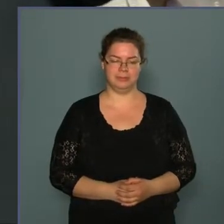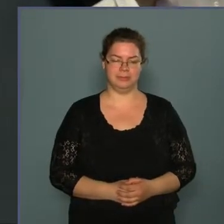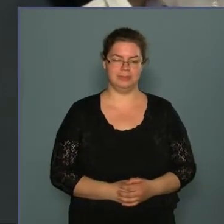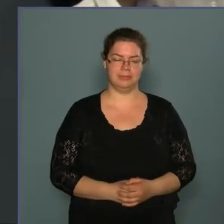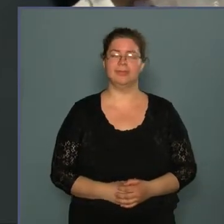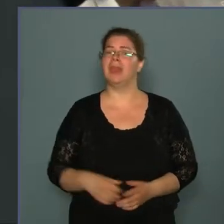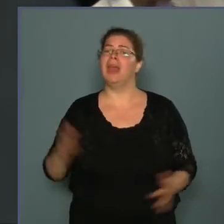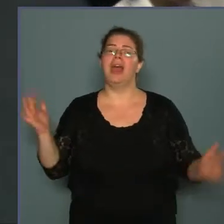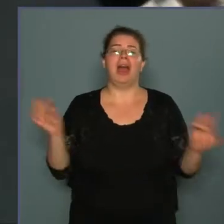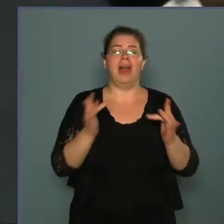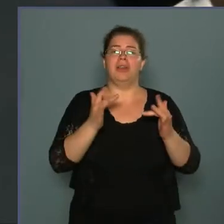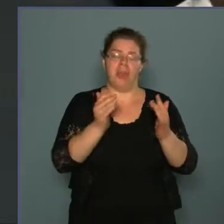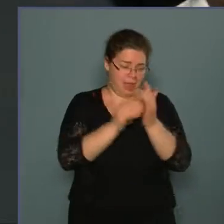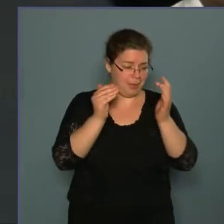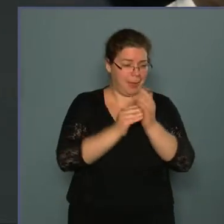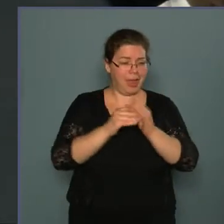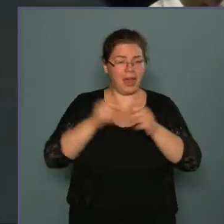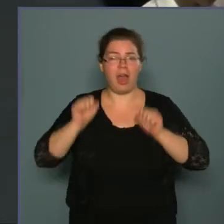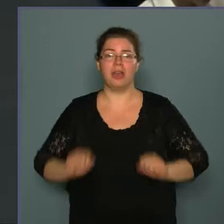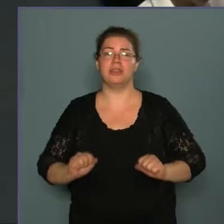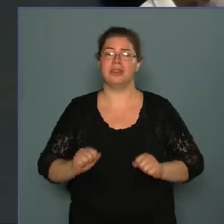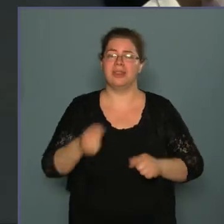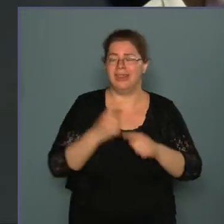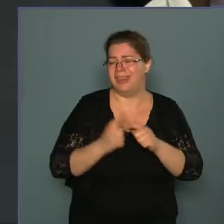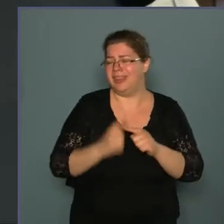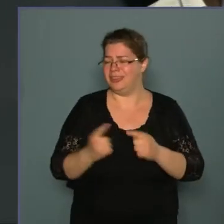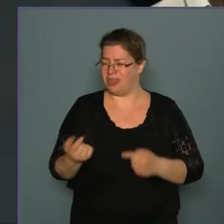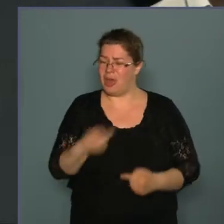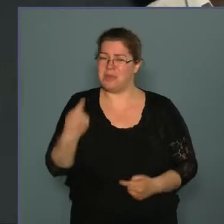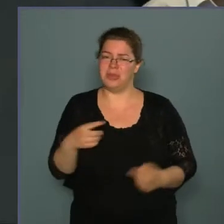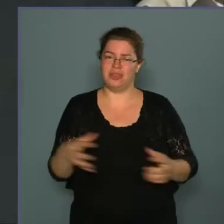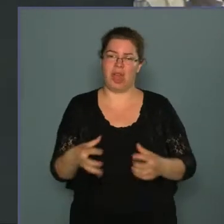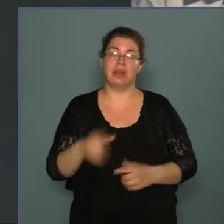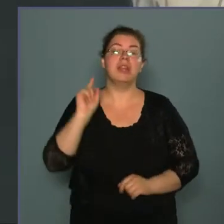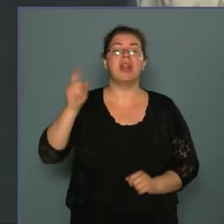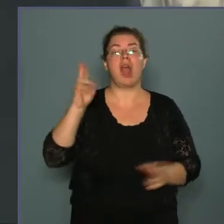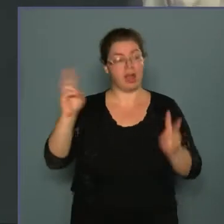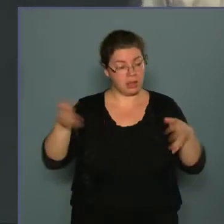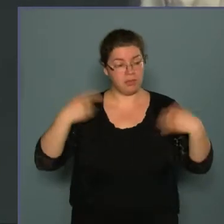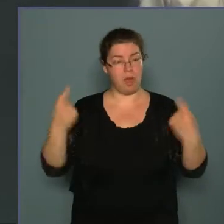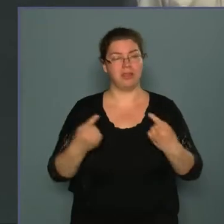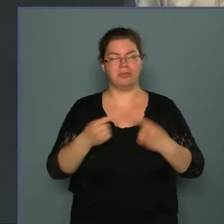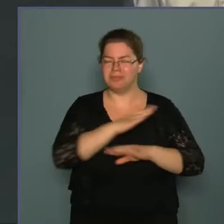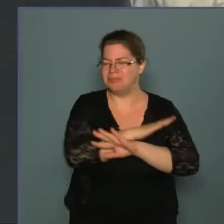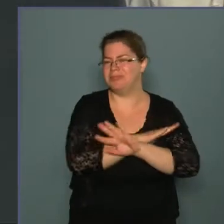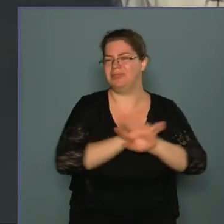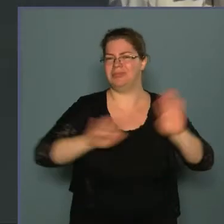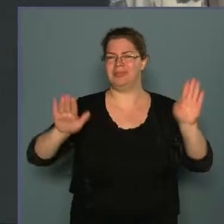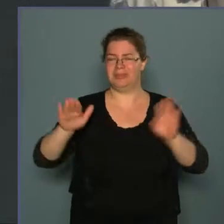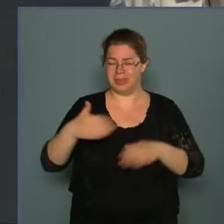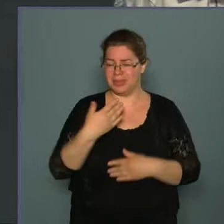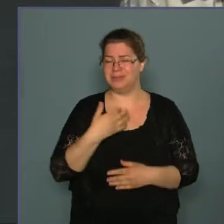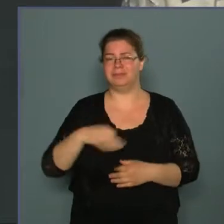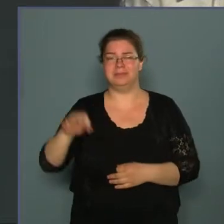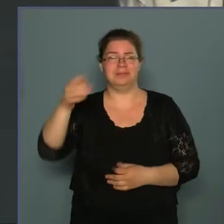Az ellenségén még a hatalom, kicsin, kicsin még a mi seregünk, de akik vagyunk, minden szánt férfiabb,